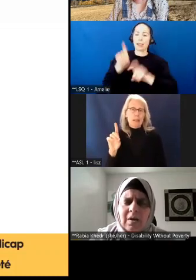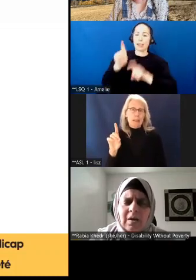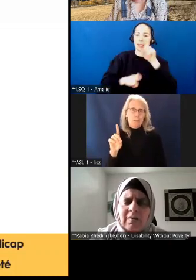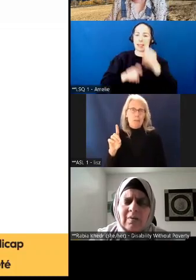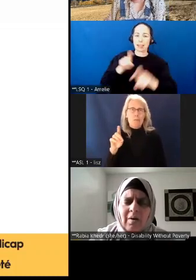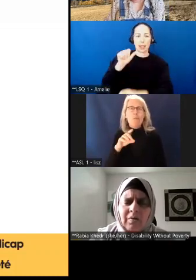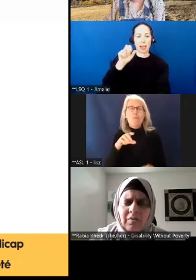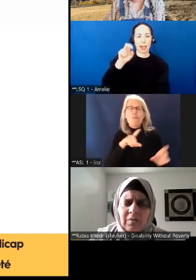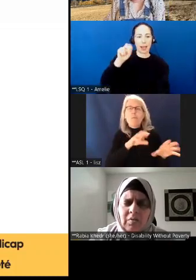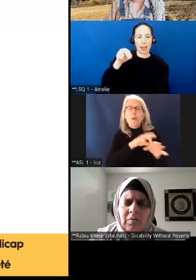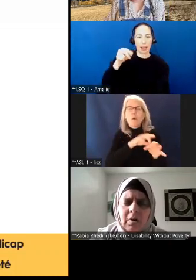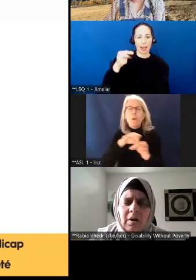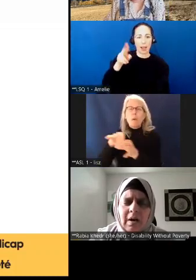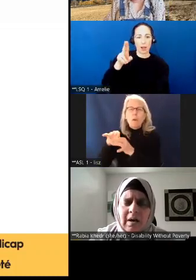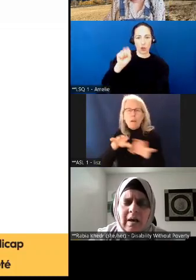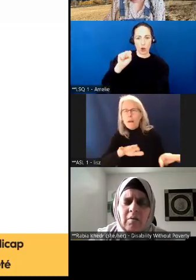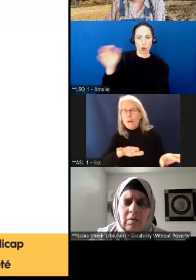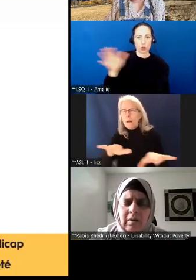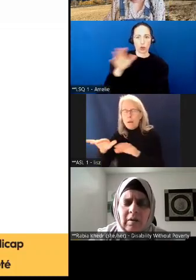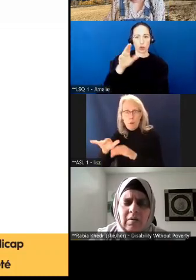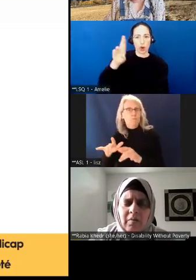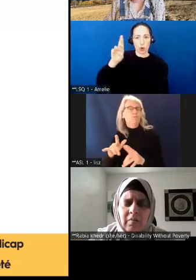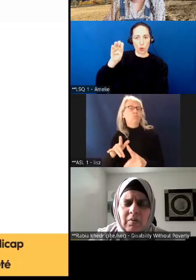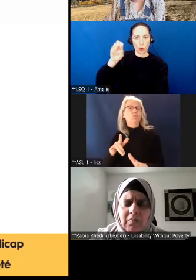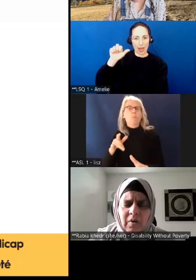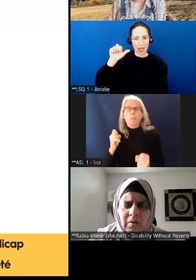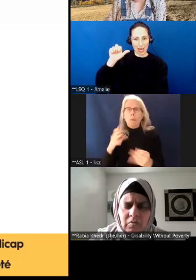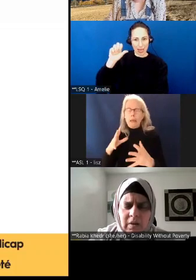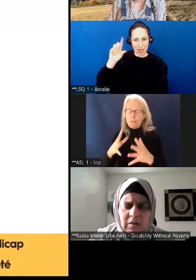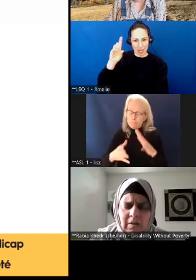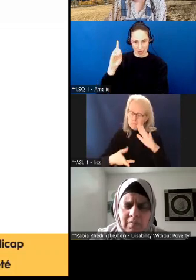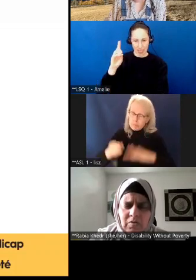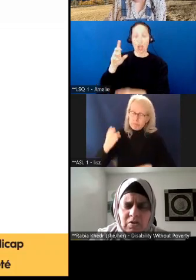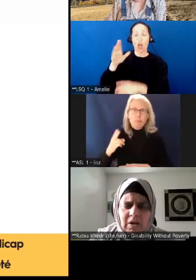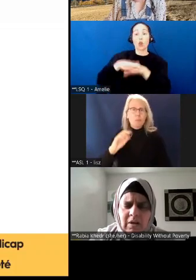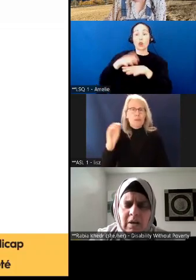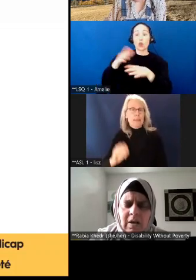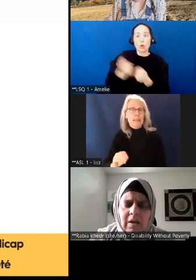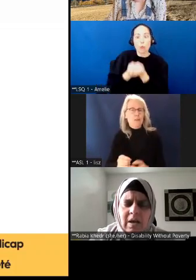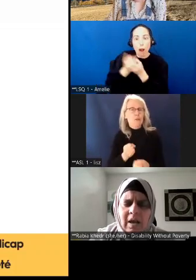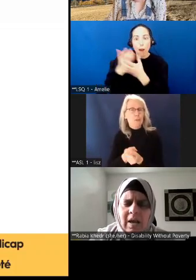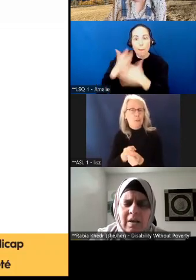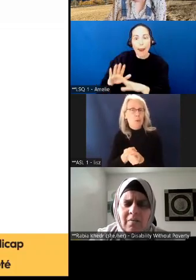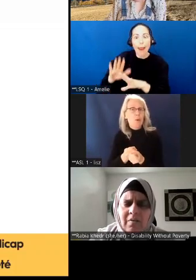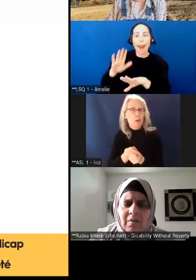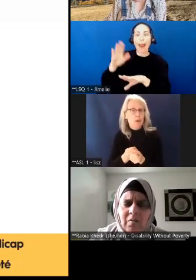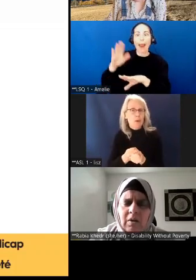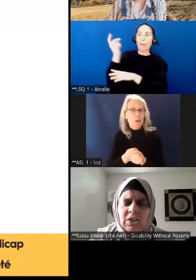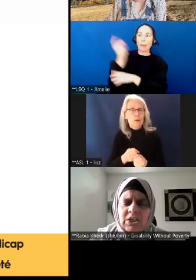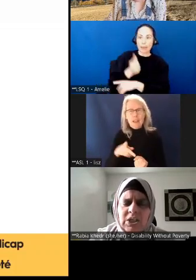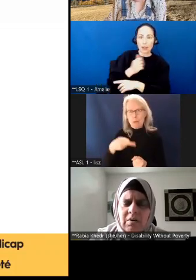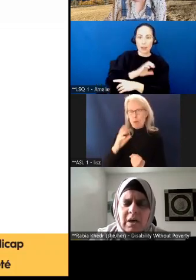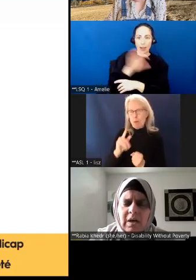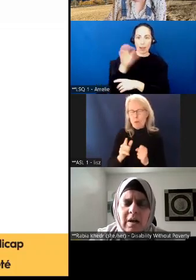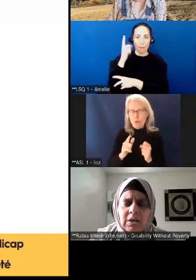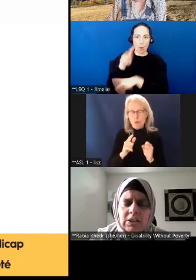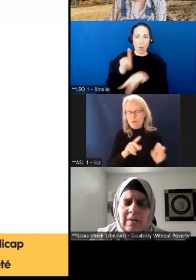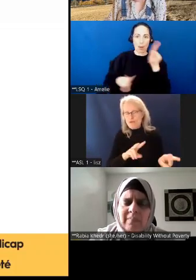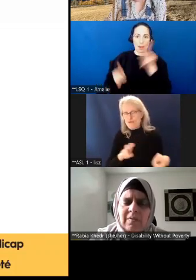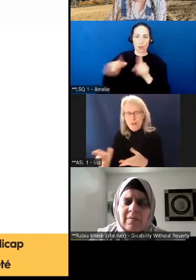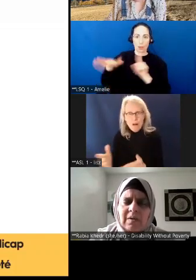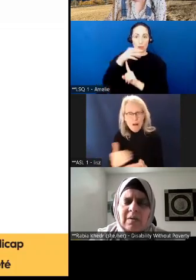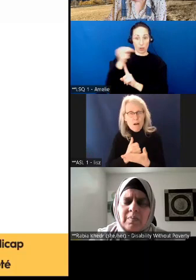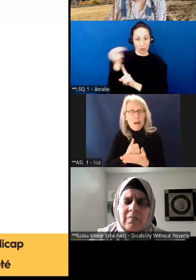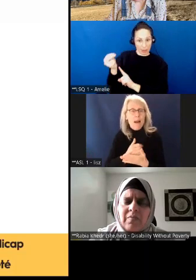Reid qui offre énormément de soutien pour la prestation canadienne pour les personnes vivant en situation